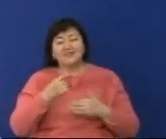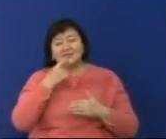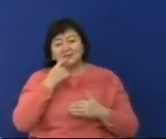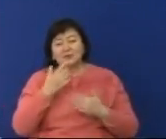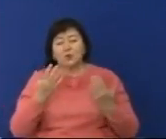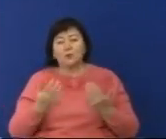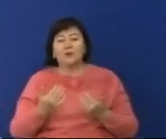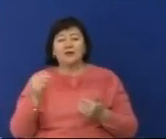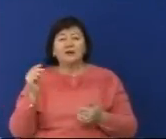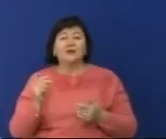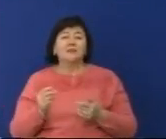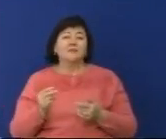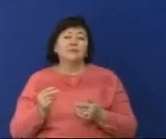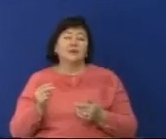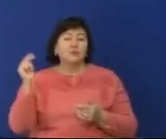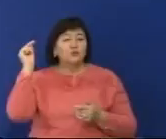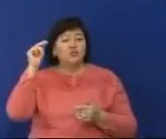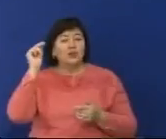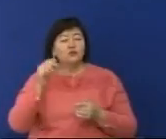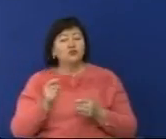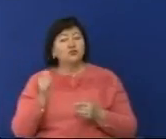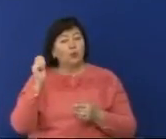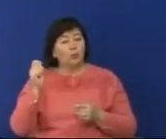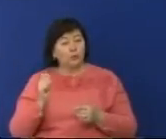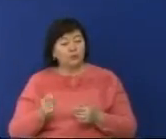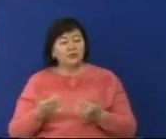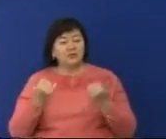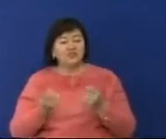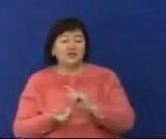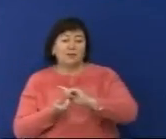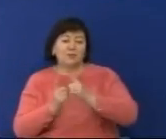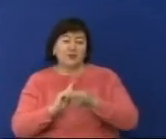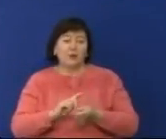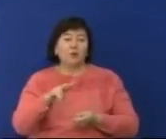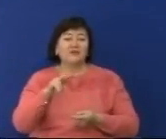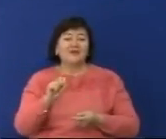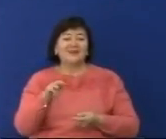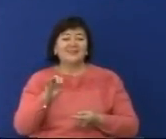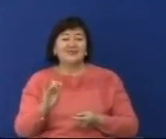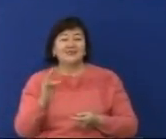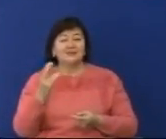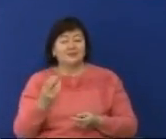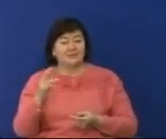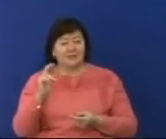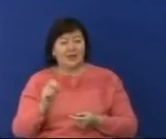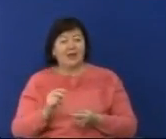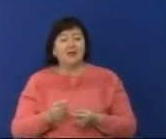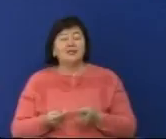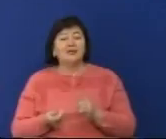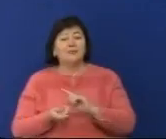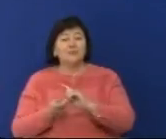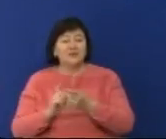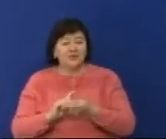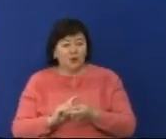сабақтары үмдастырды. Латын әліппейінегі өшуде білікті ұқытушыларды дайындау және ұқытуды маңызы зор.